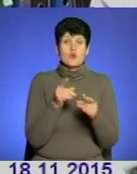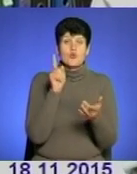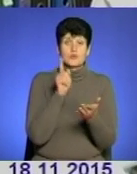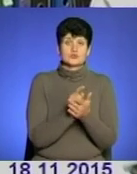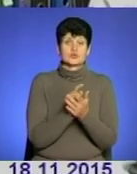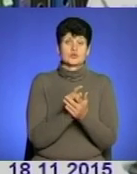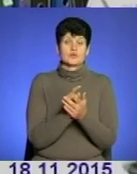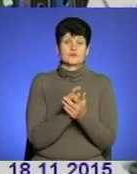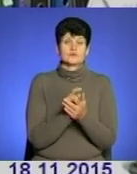'язково хоча б прокип'ять.